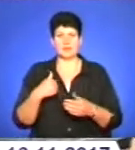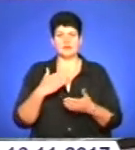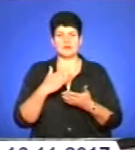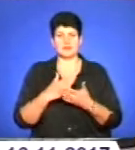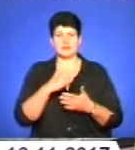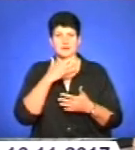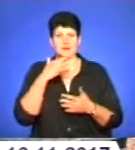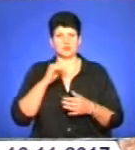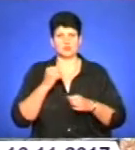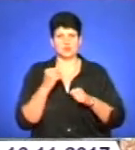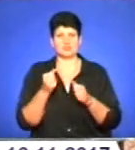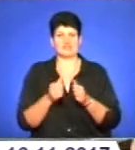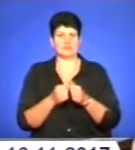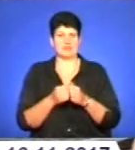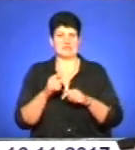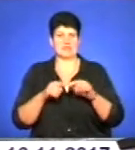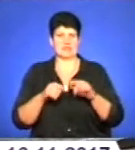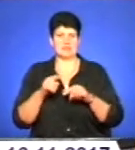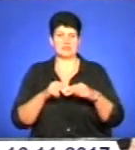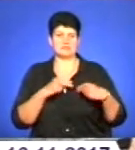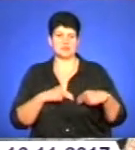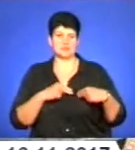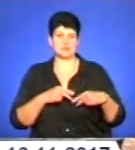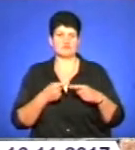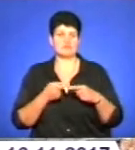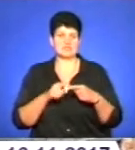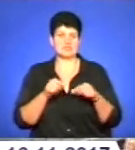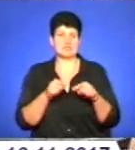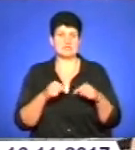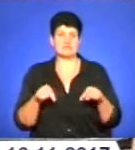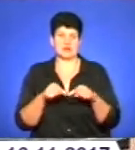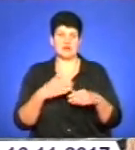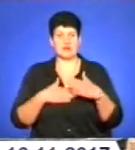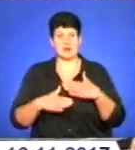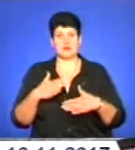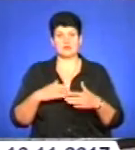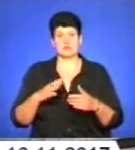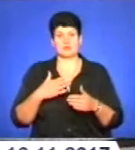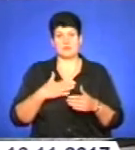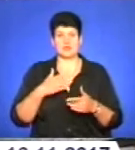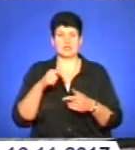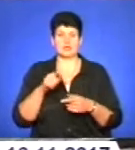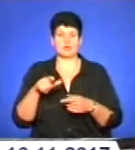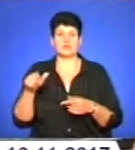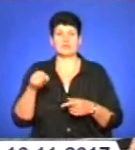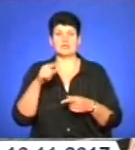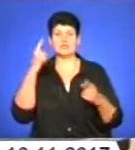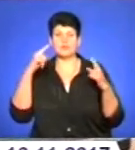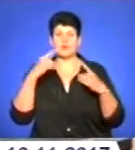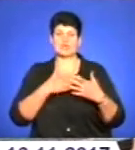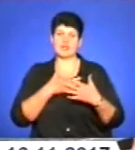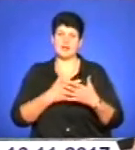моїх, близьких і рідних працює в цій сфері. Я дуже рада, що маю таких людей. Вони творчі,